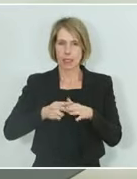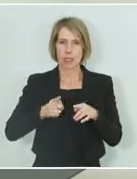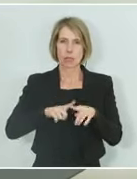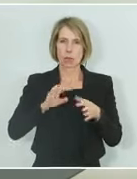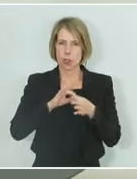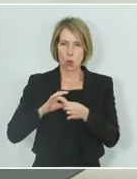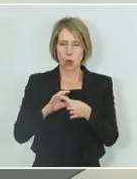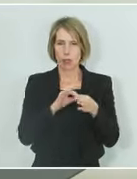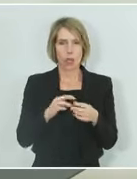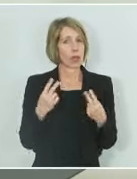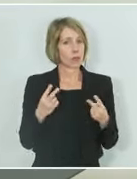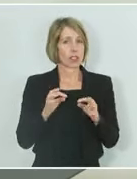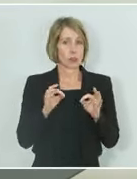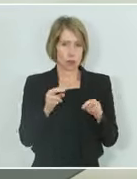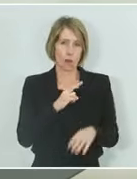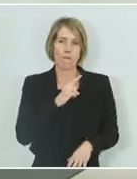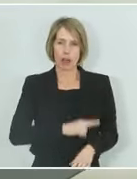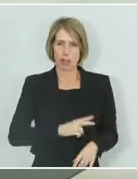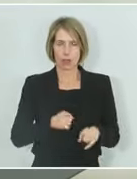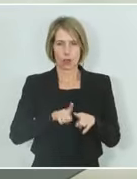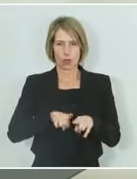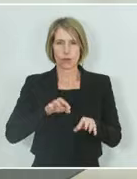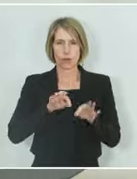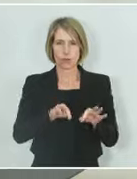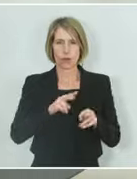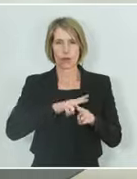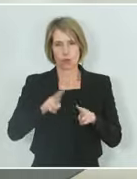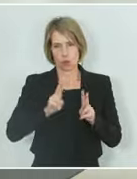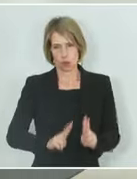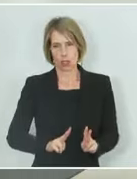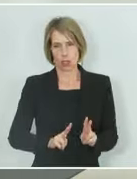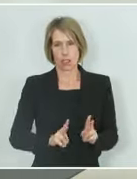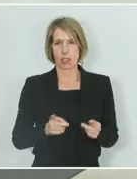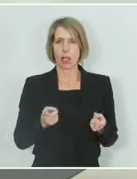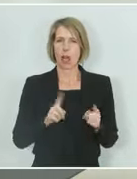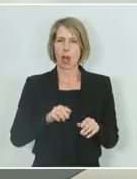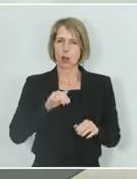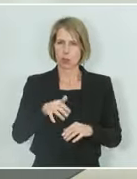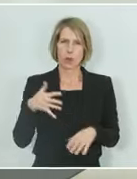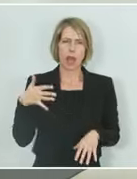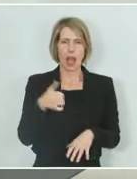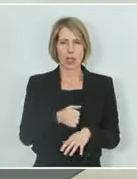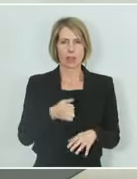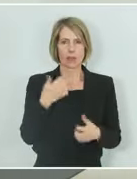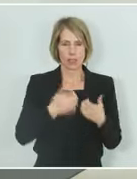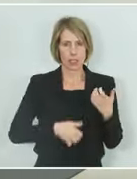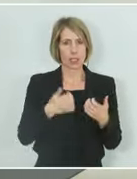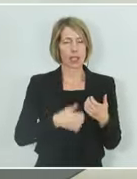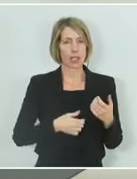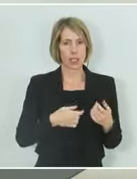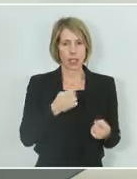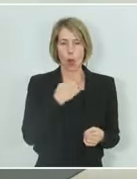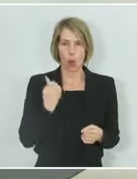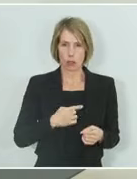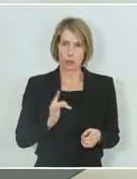für den Frieden und den Wohlstand in der Region. Wir haben auch über den Angriffskrieg Russlands in der Ukraine gesprochen.